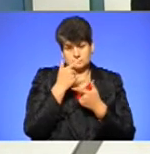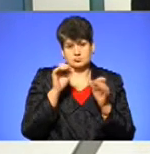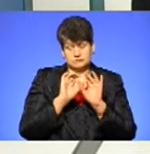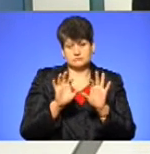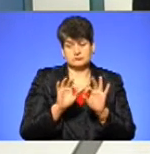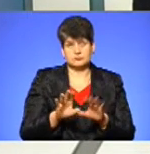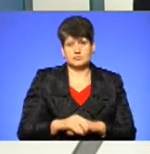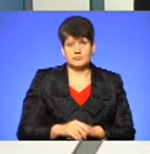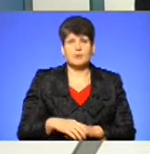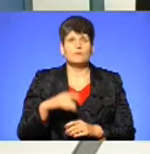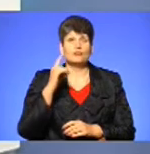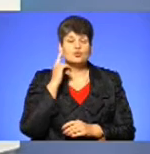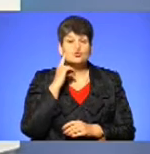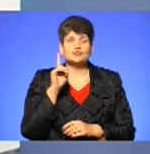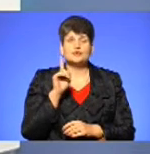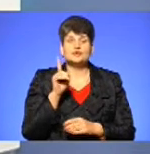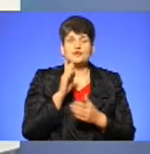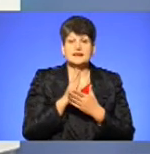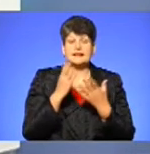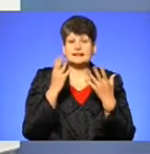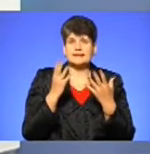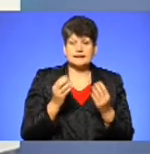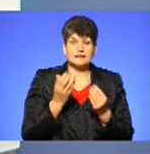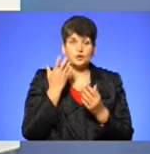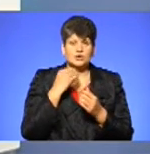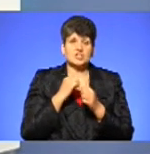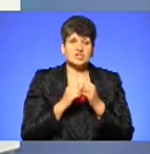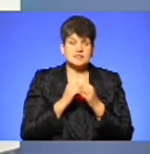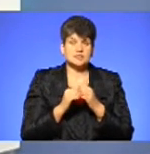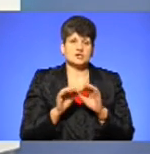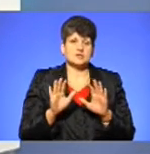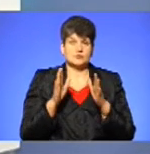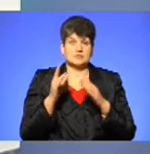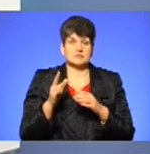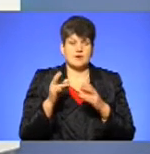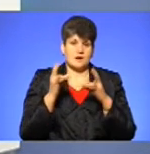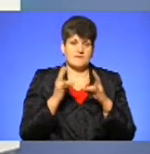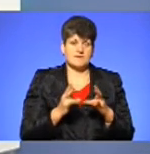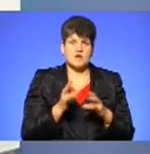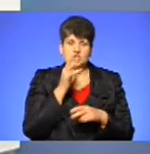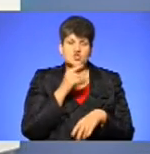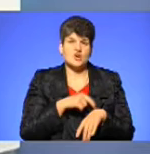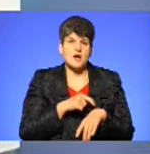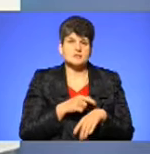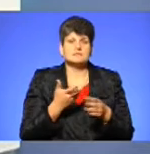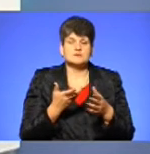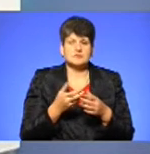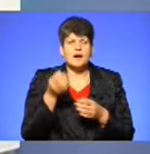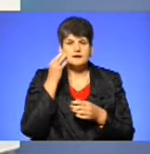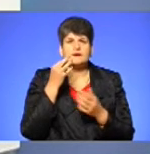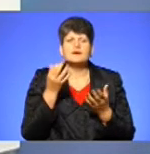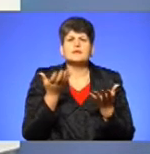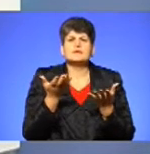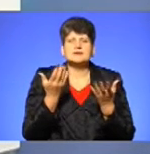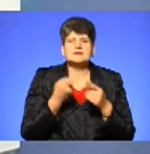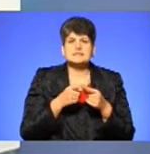Ми почули в коментарі, що є дні, в які частіше трапляють аварії. Так. час. Розкажіть, нагадайте ще раз, які це